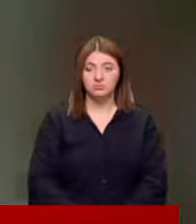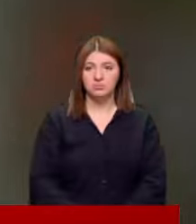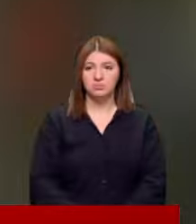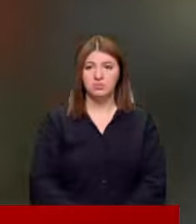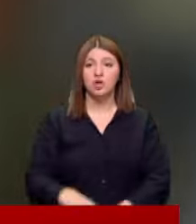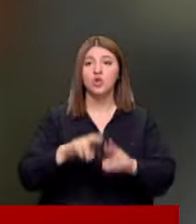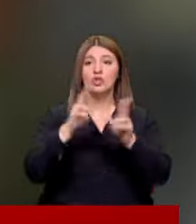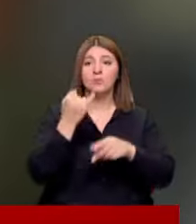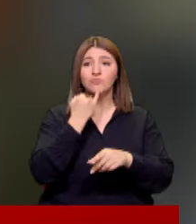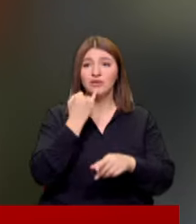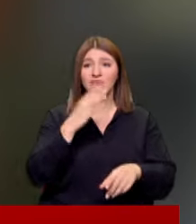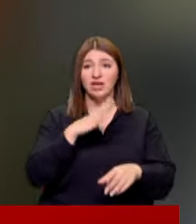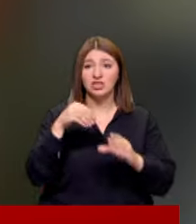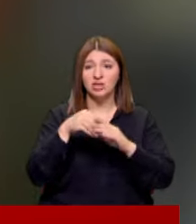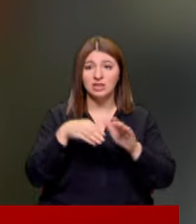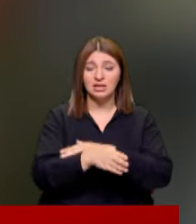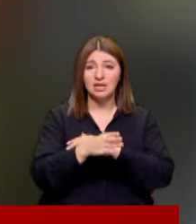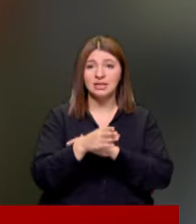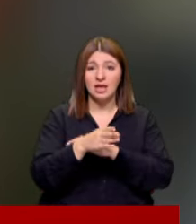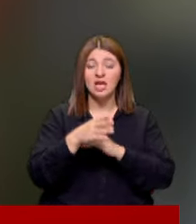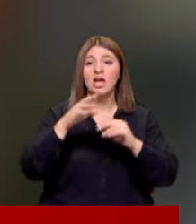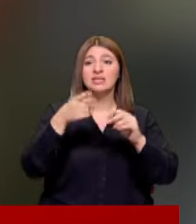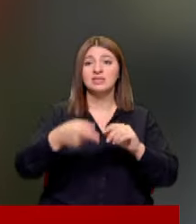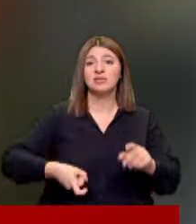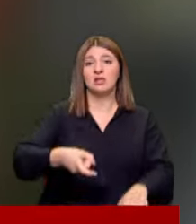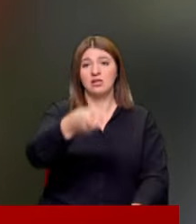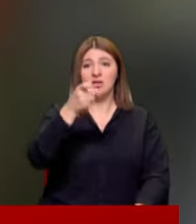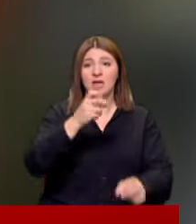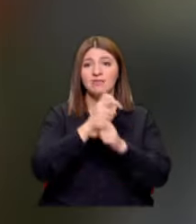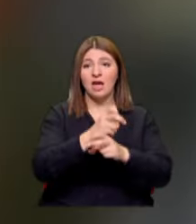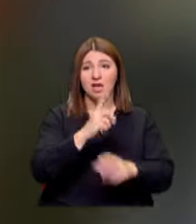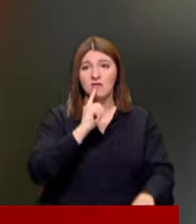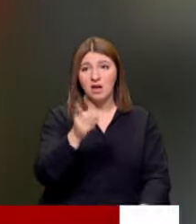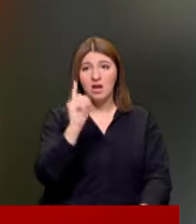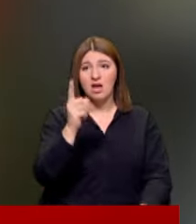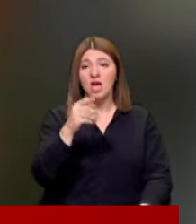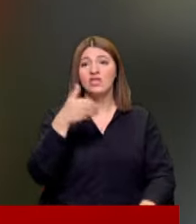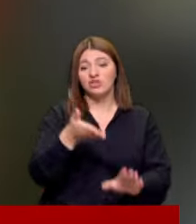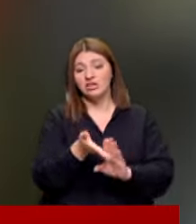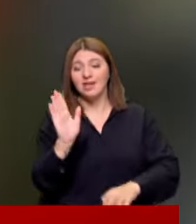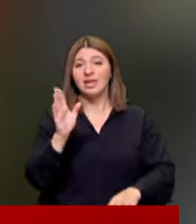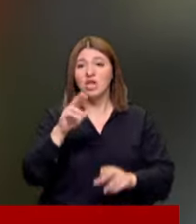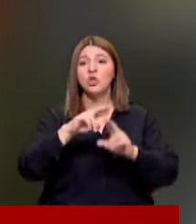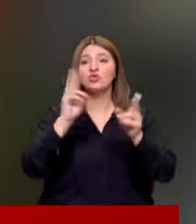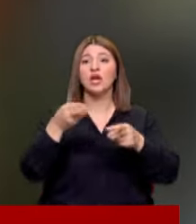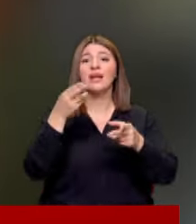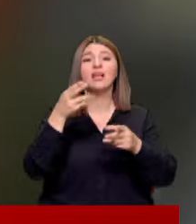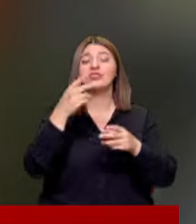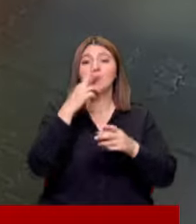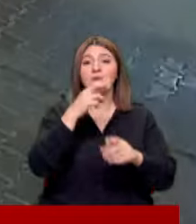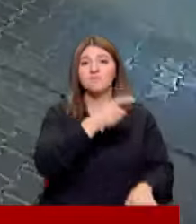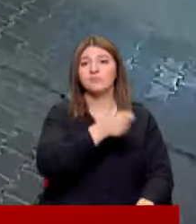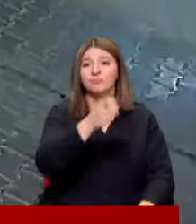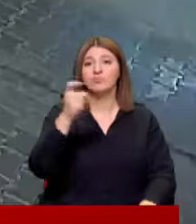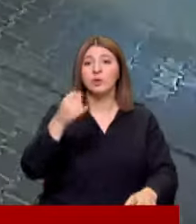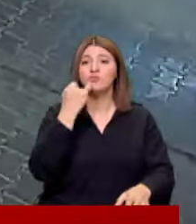Dükkanda müşteriler varken içeri daldı Berk de Silahını çekti, tehditler savurdu Dışarı çıkarken de dükkanın camlarını ateş etti